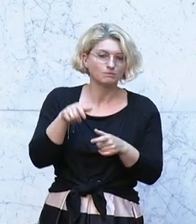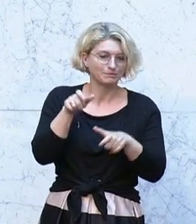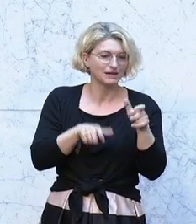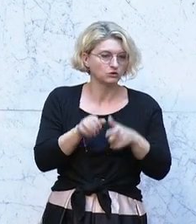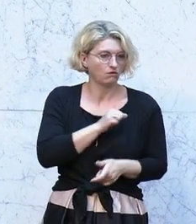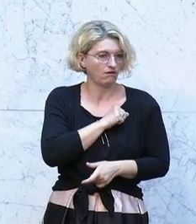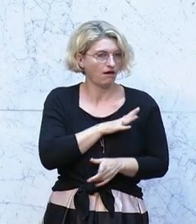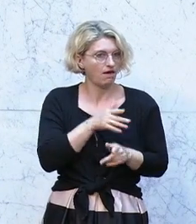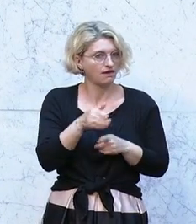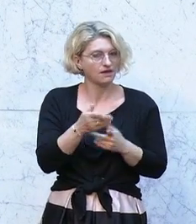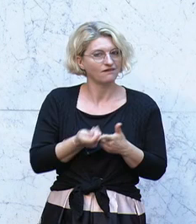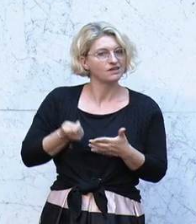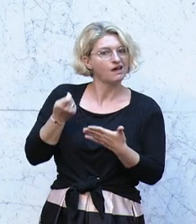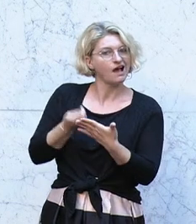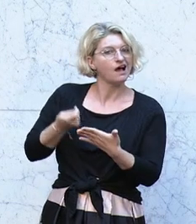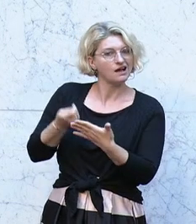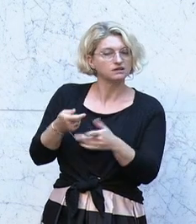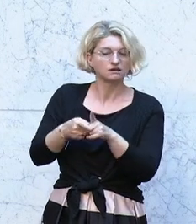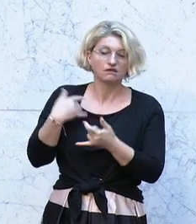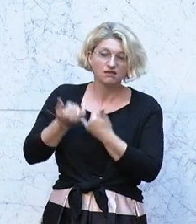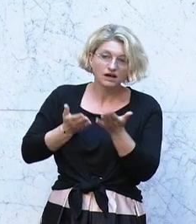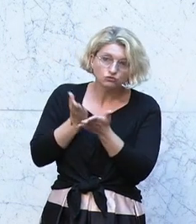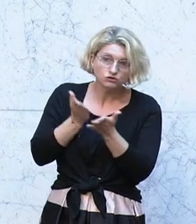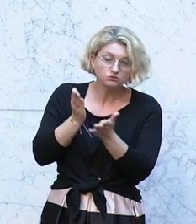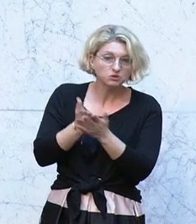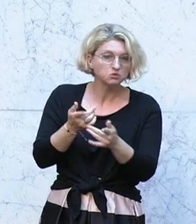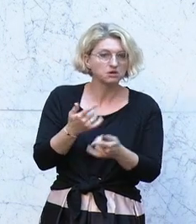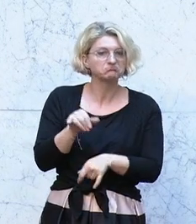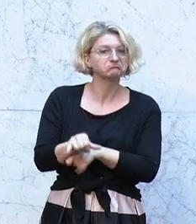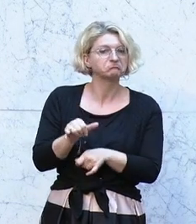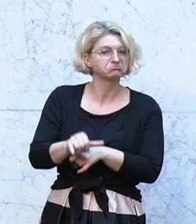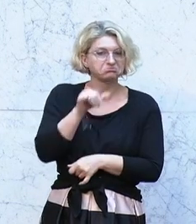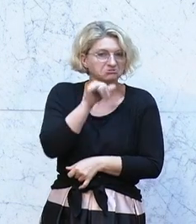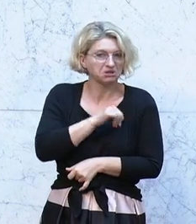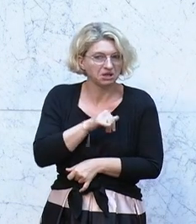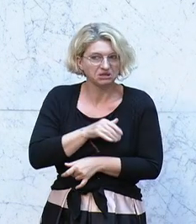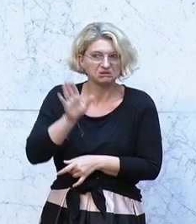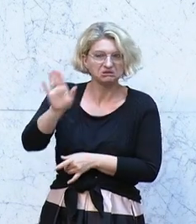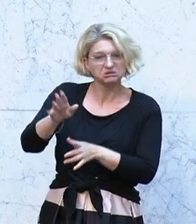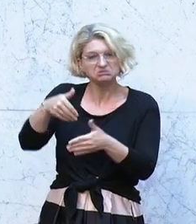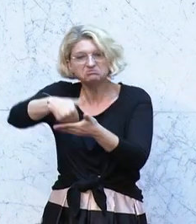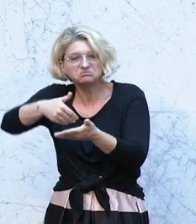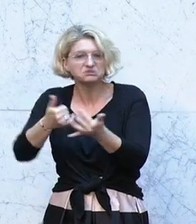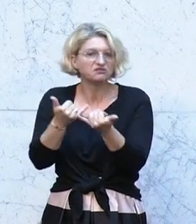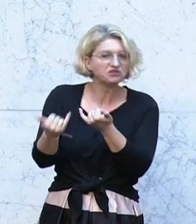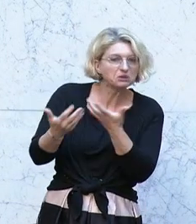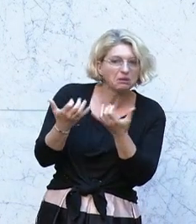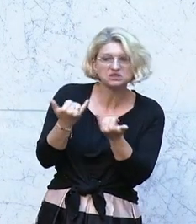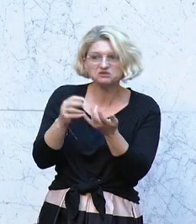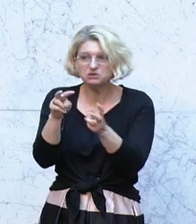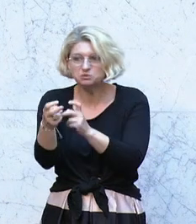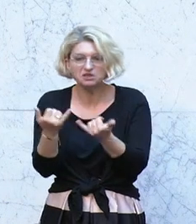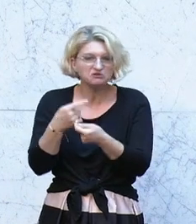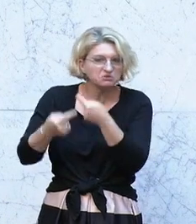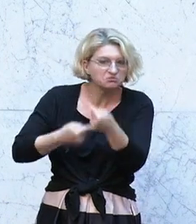Anleger, die sich über Jahre lang nicht interessiert haben für die dubiosen Praktiken im Konzern. Oder